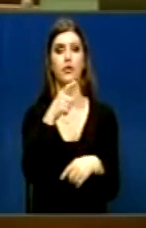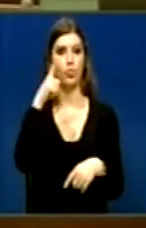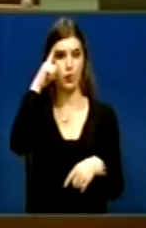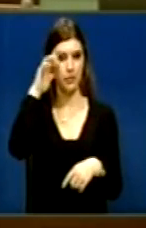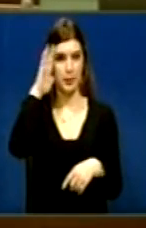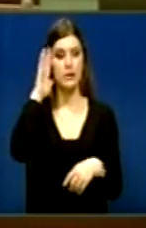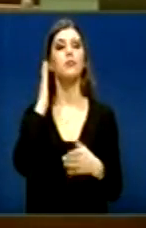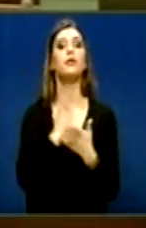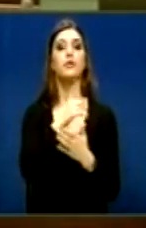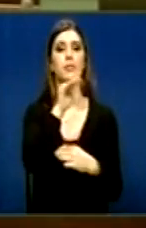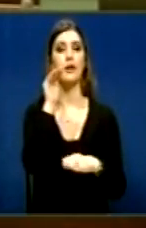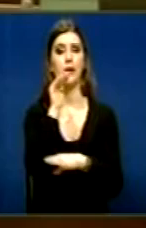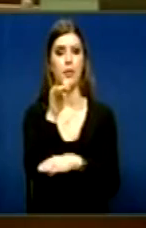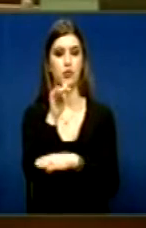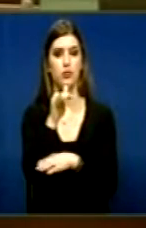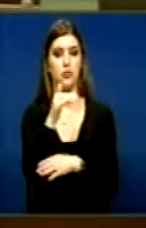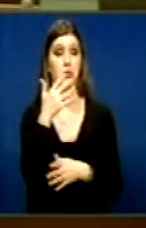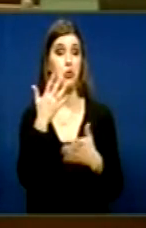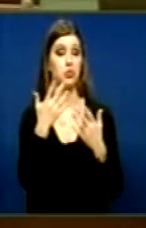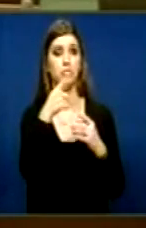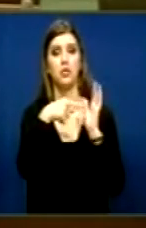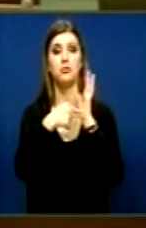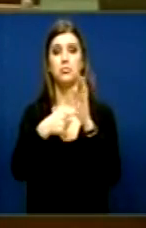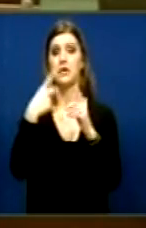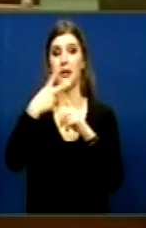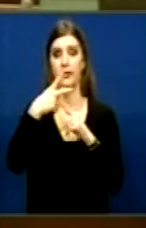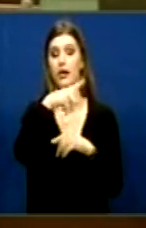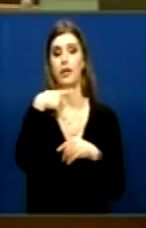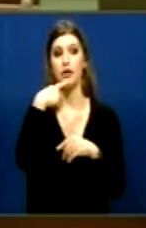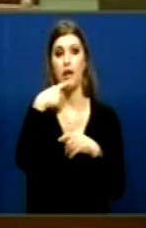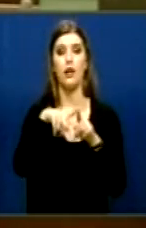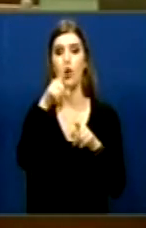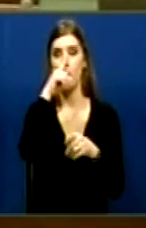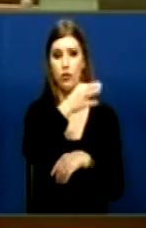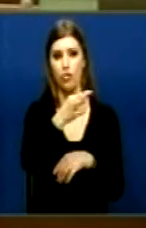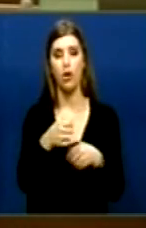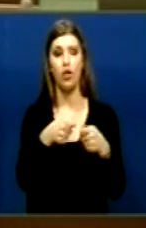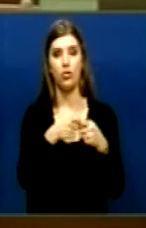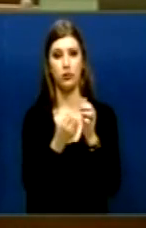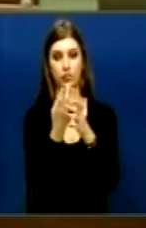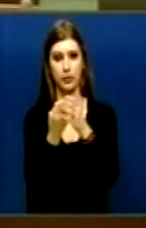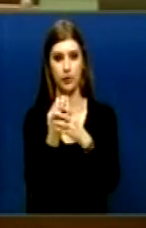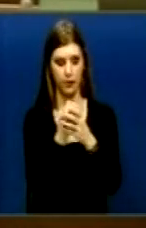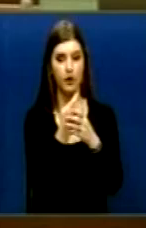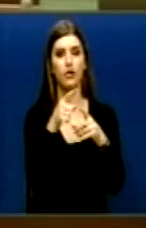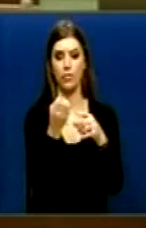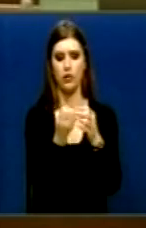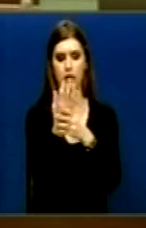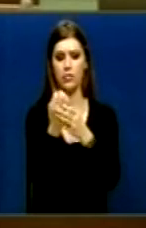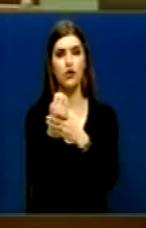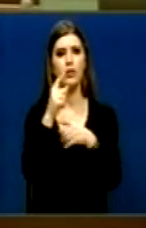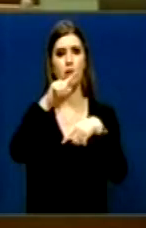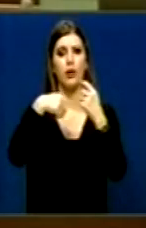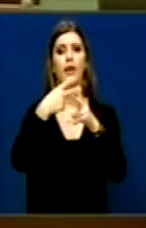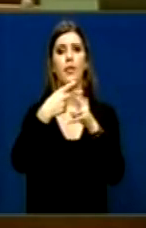raportuar Ose të këtë daklaruar për media Që asosiacioni i komunove Do tjetë vetëm një OEC Pra një organizat jo që